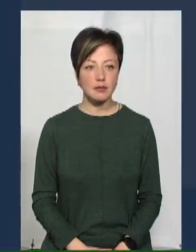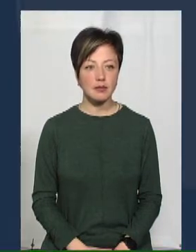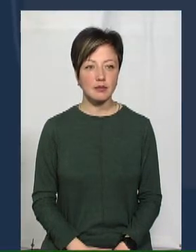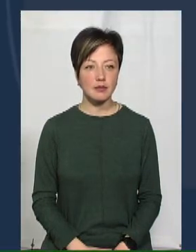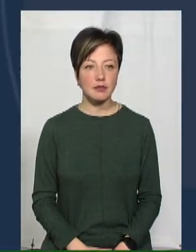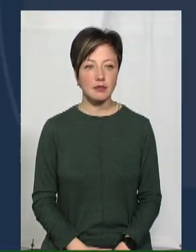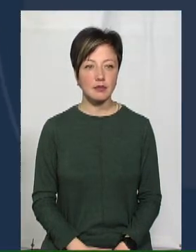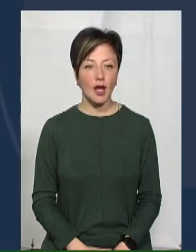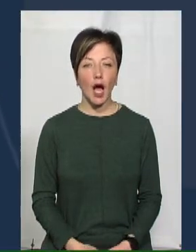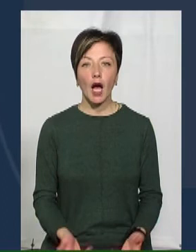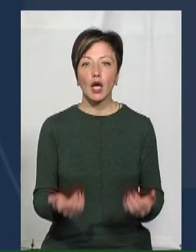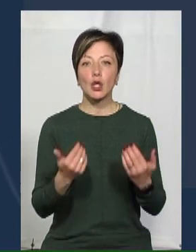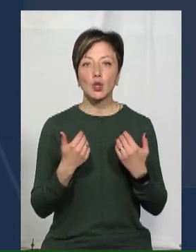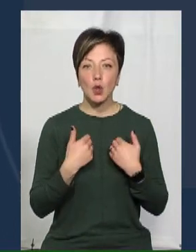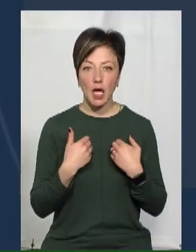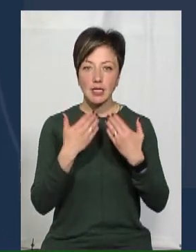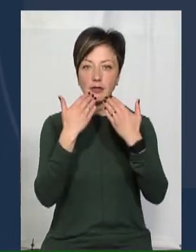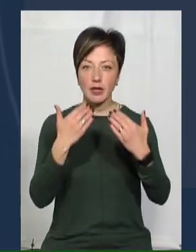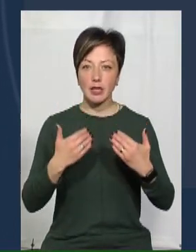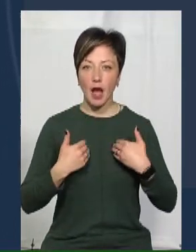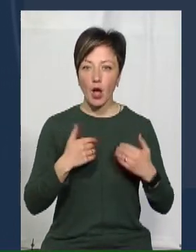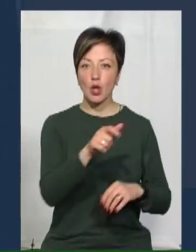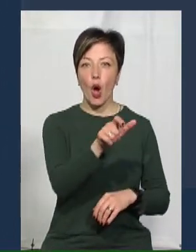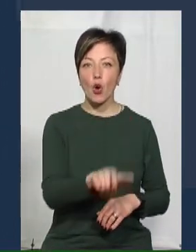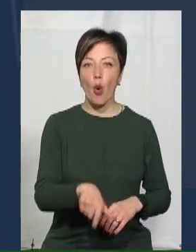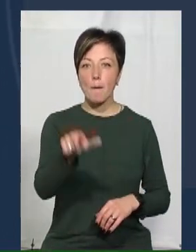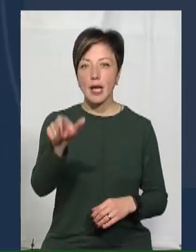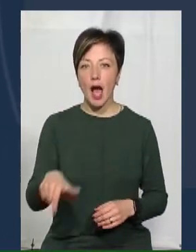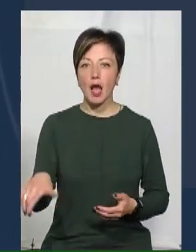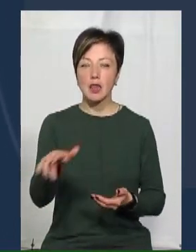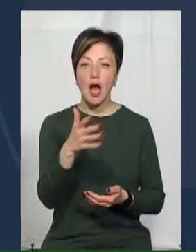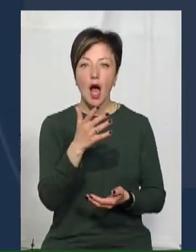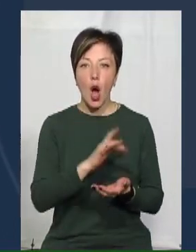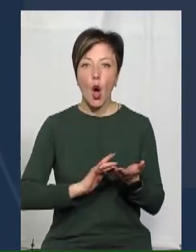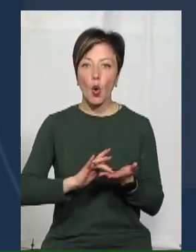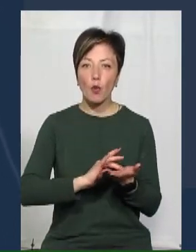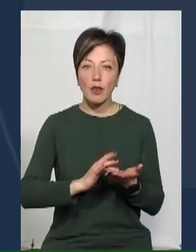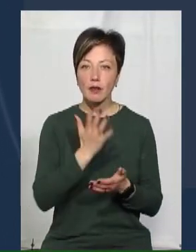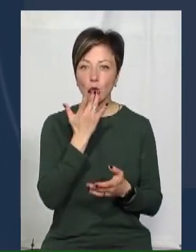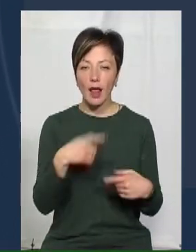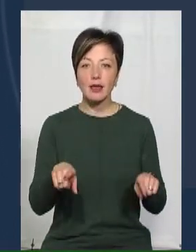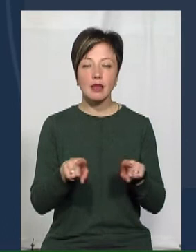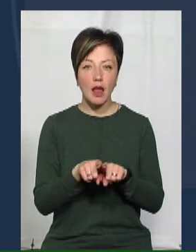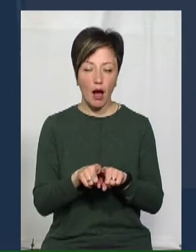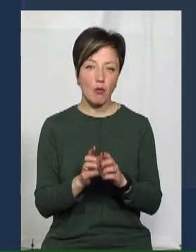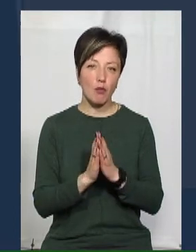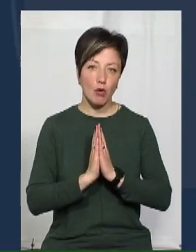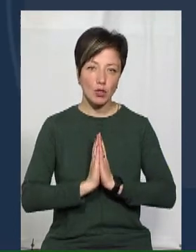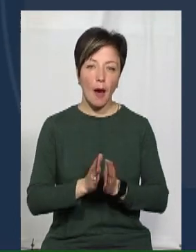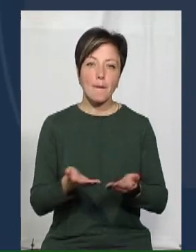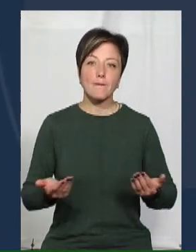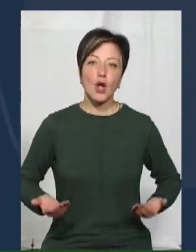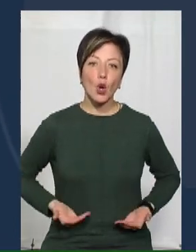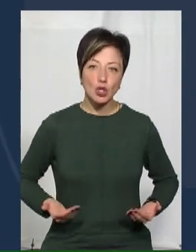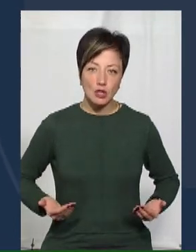До нас звертаються громадяни ромської національності за наступними послугами. Це саме проживання